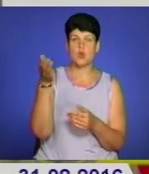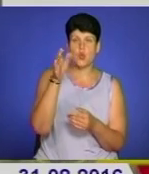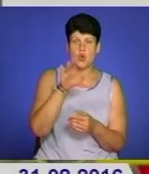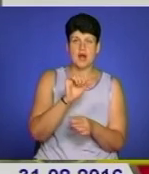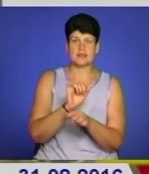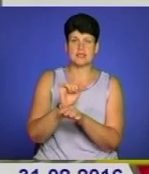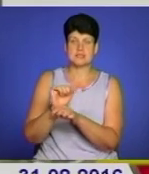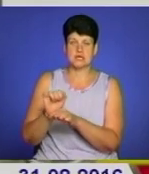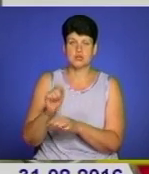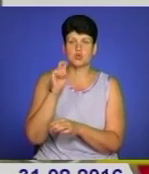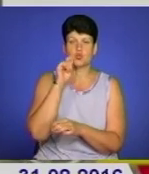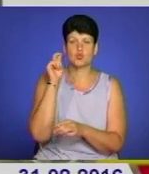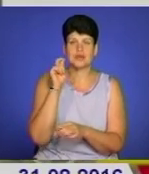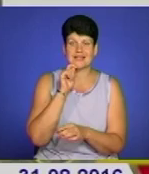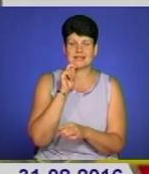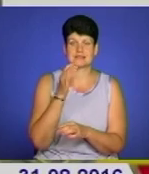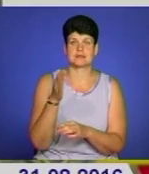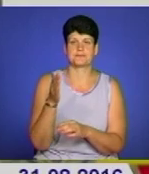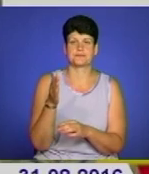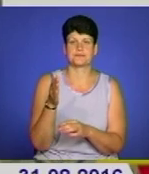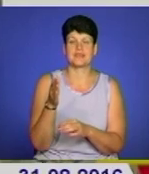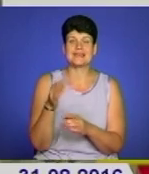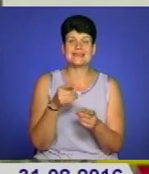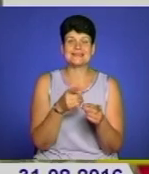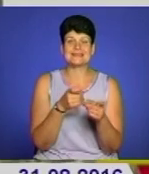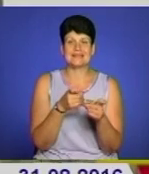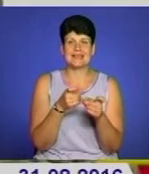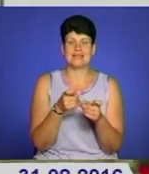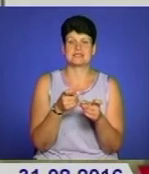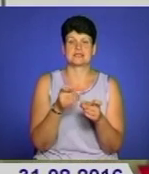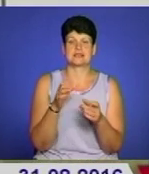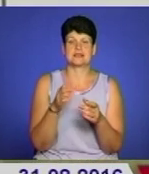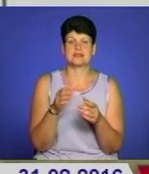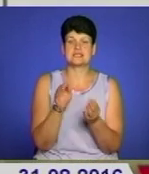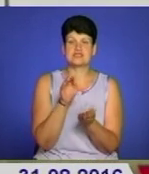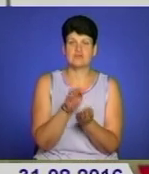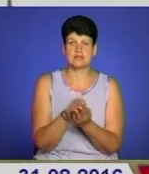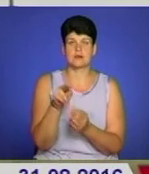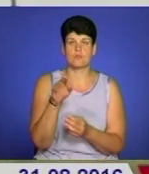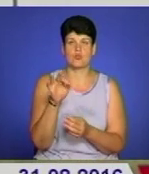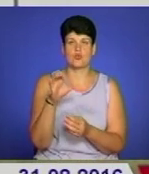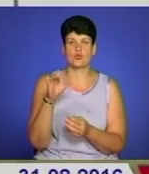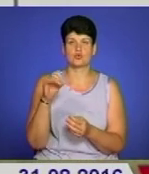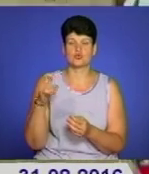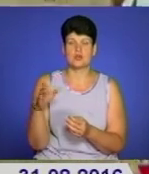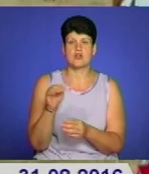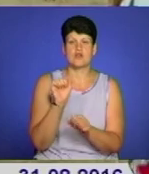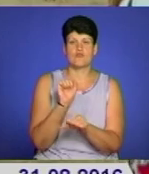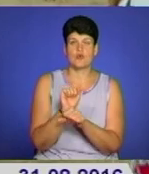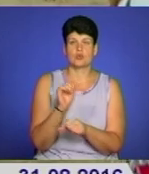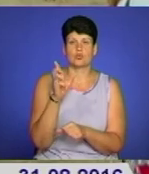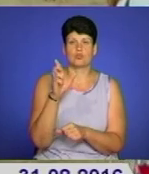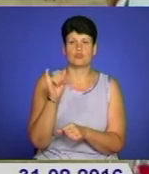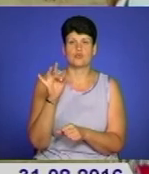українських звитяг, і стрілецький цвинтар посухові, і форт Бурканові. Це є